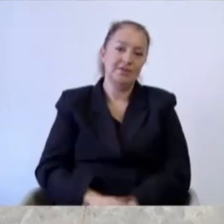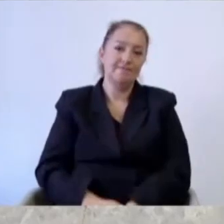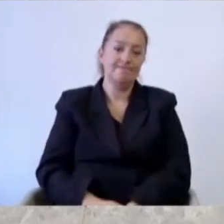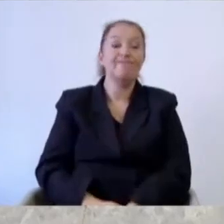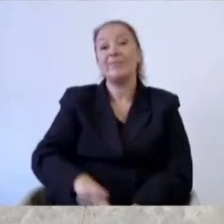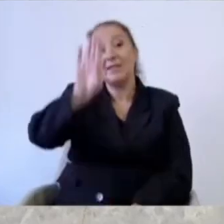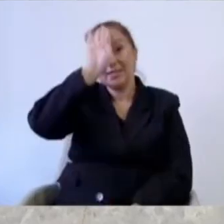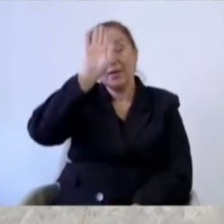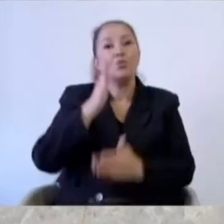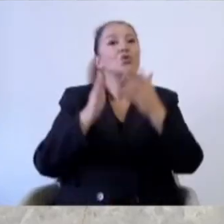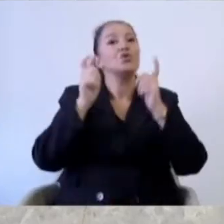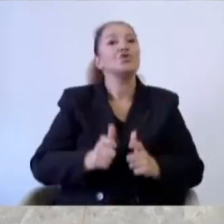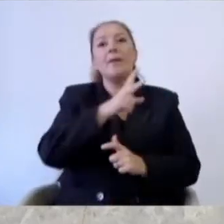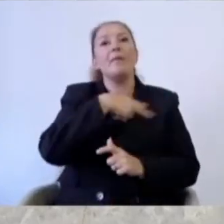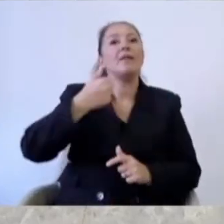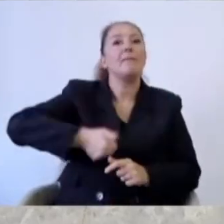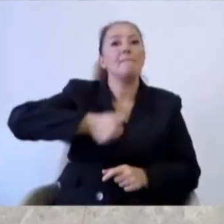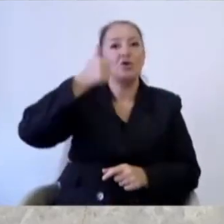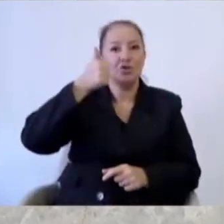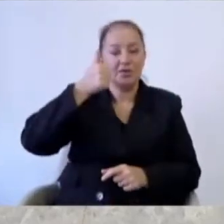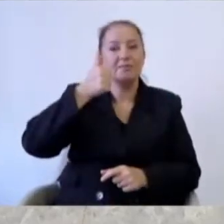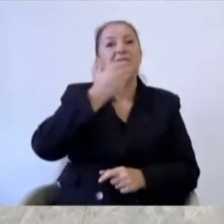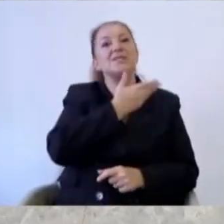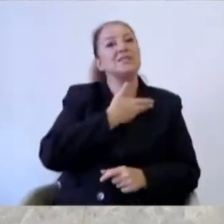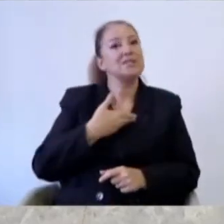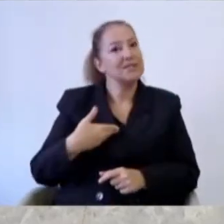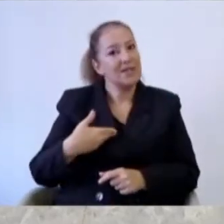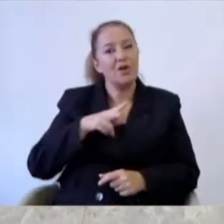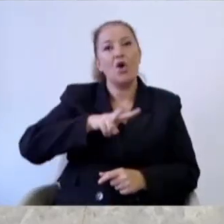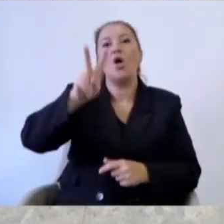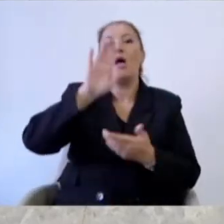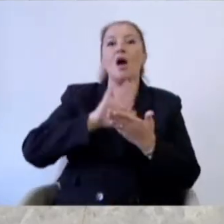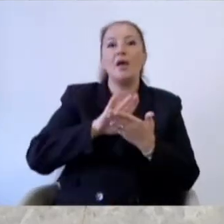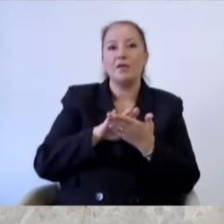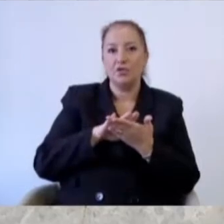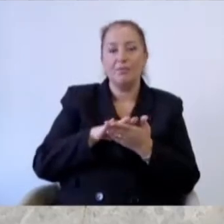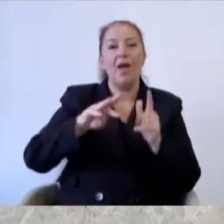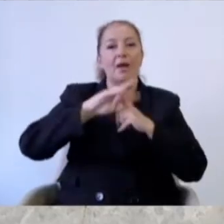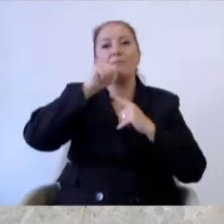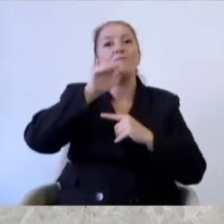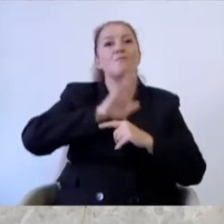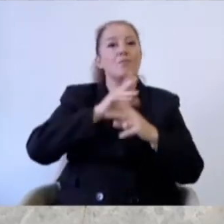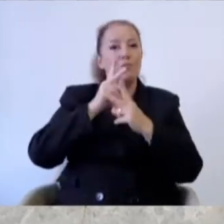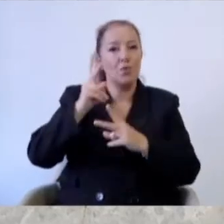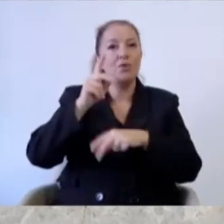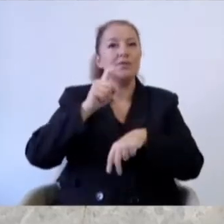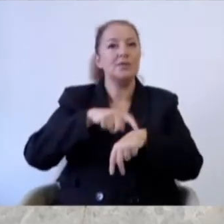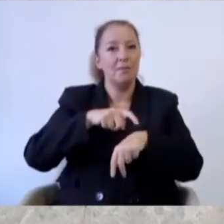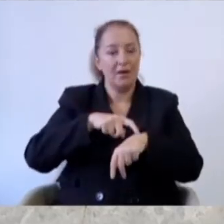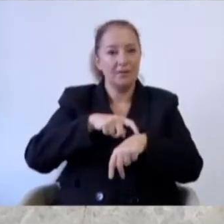İstanbul Büyükşehir Belediye Başkanımız, sevgili yol arkadaşım, Ekrem İmamoğlu döneminde